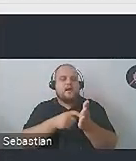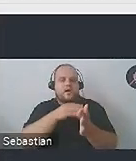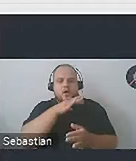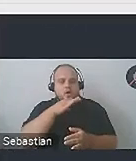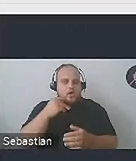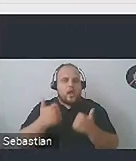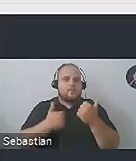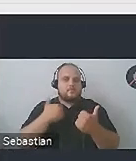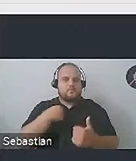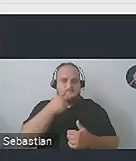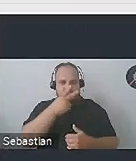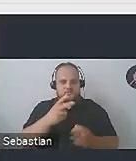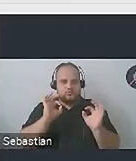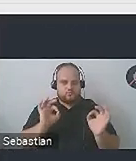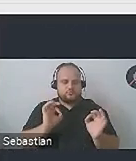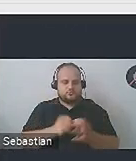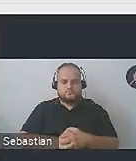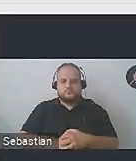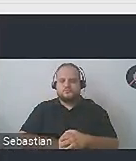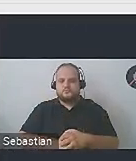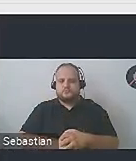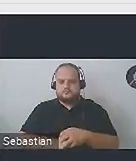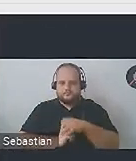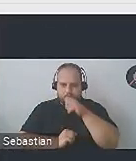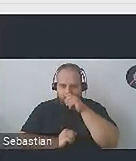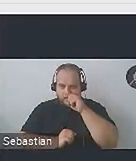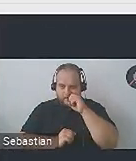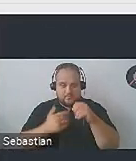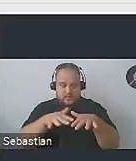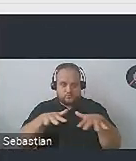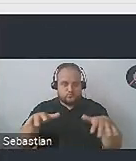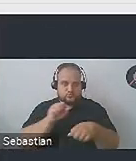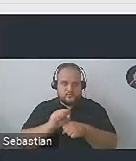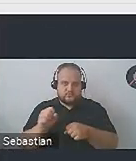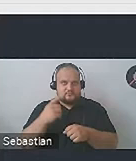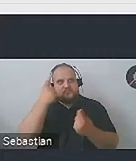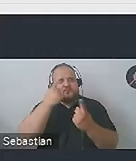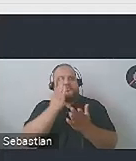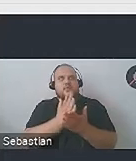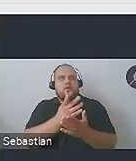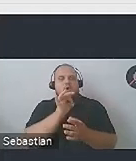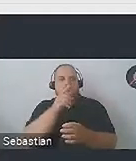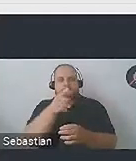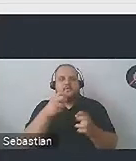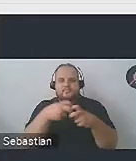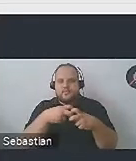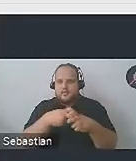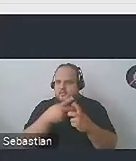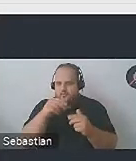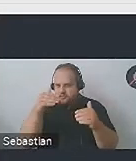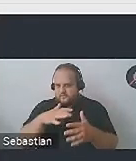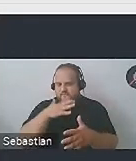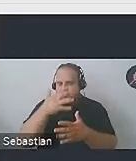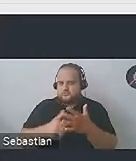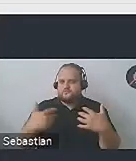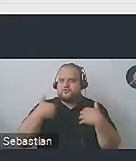prostu była czytelna. Jest dużo takich kryteriów, które niby dotyczą tylko internetu, a w praktyce można je wykorzystać też w życiu